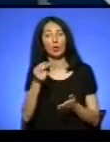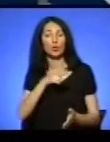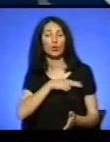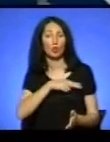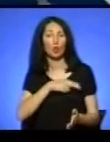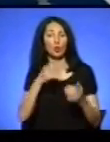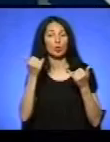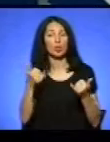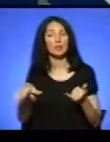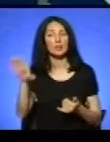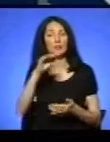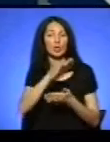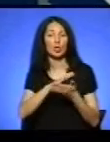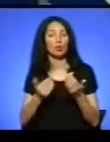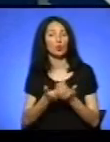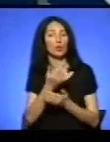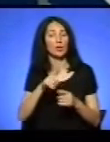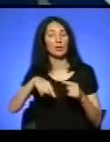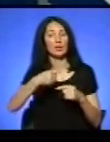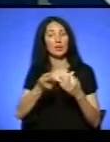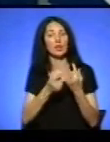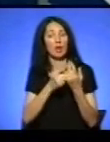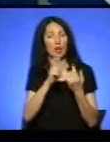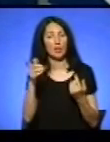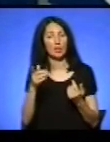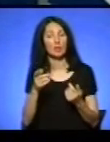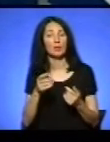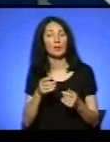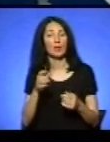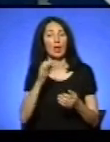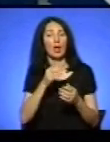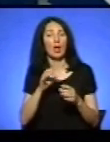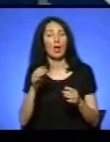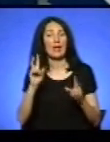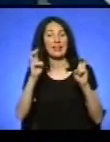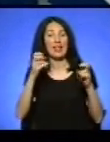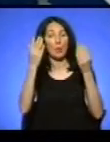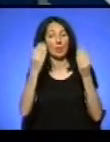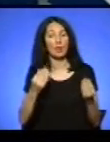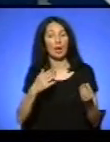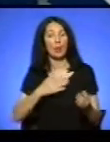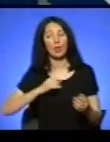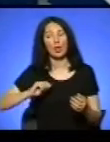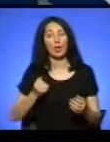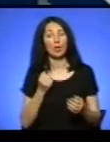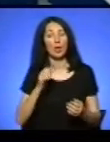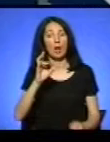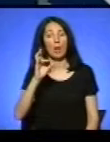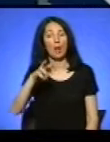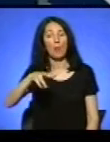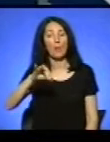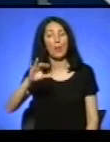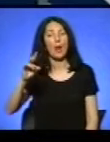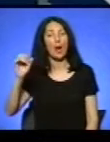Наразі це всі новини. За кілька хвилин в ефірі «Тема дня». Моя колега Лариса Михальська вже є в сусідній студії. Розкажіть, про що